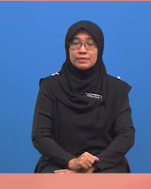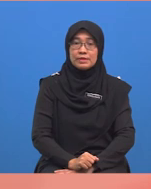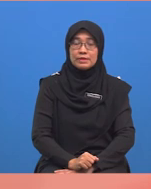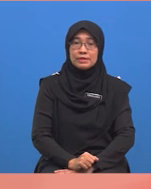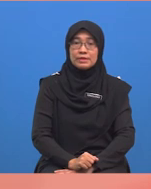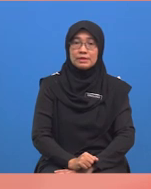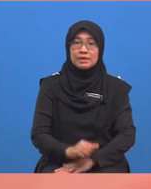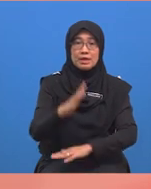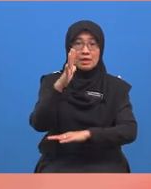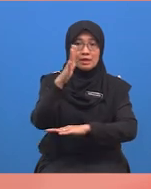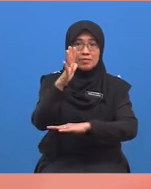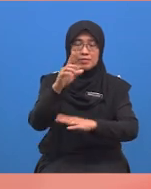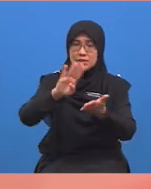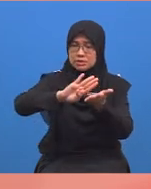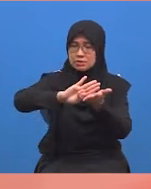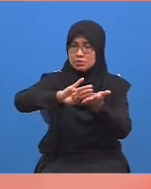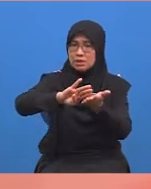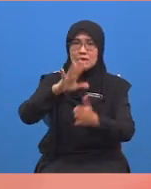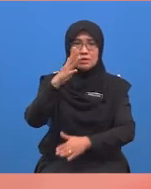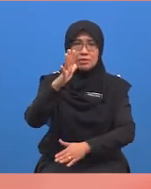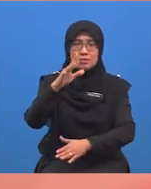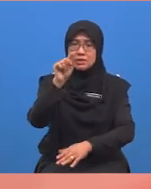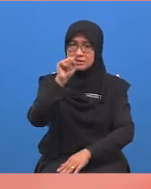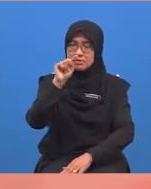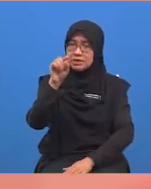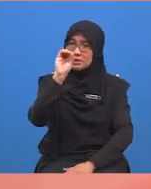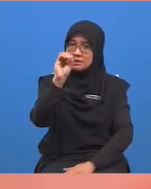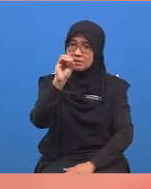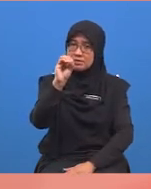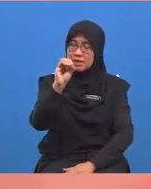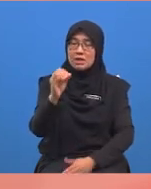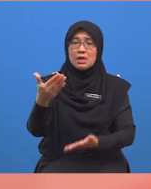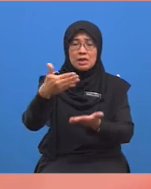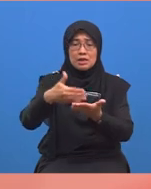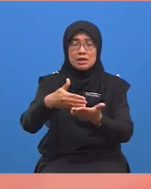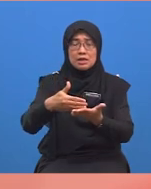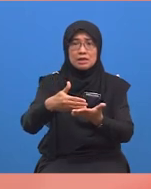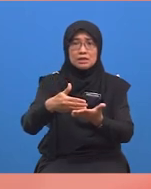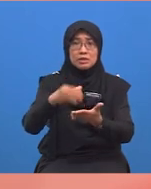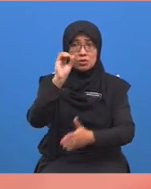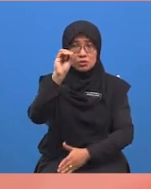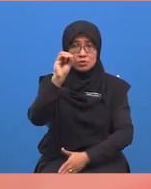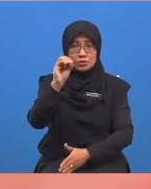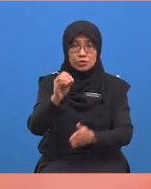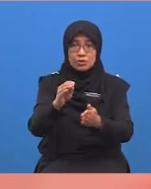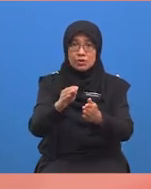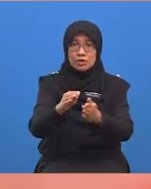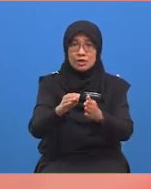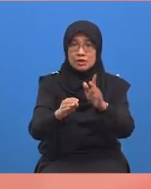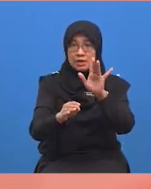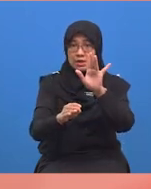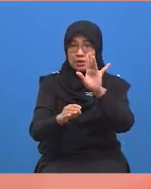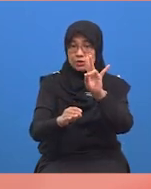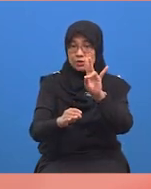Lima belas tolak lima belas sama dengan sifar. Baki sifar ditambah di sebelah jawapan